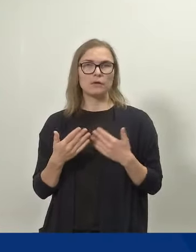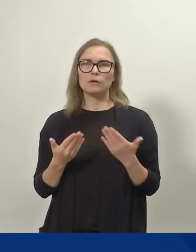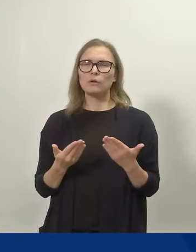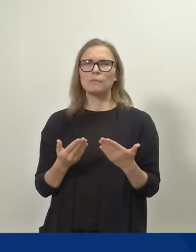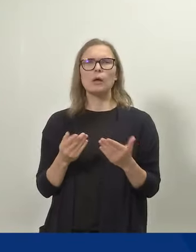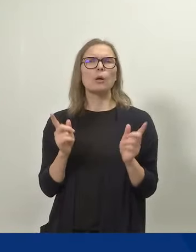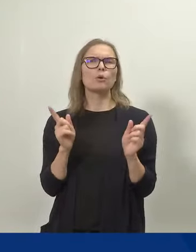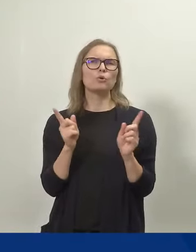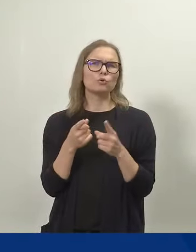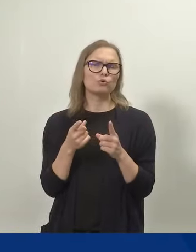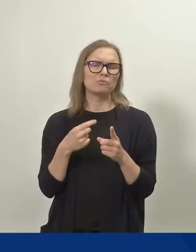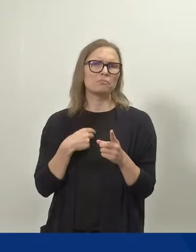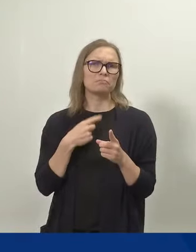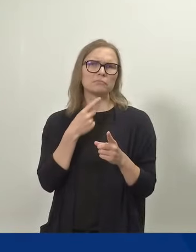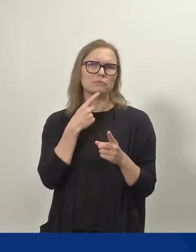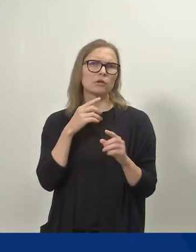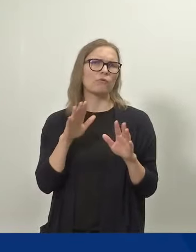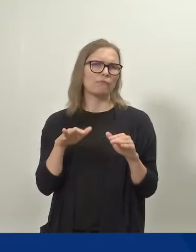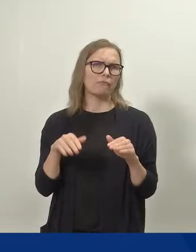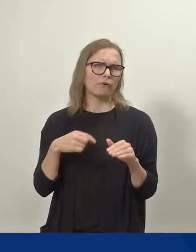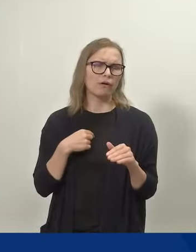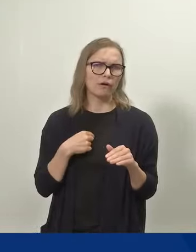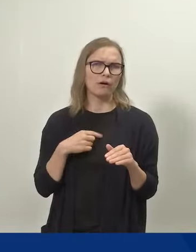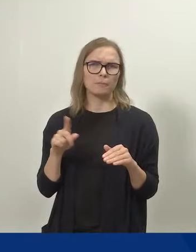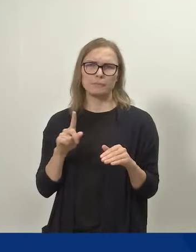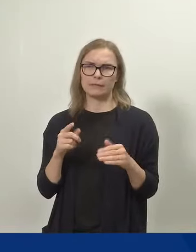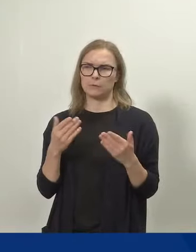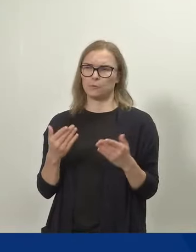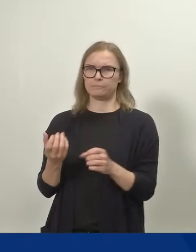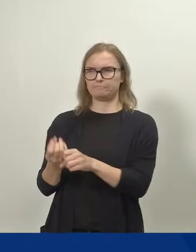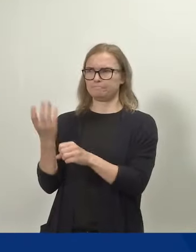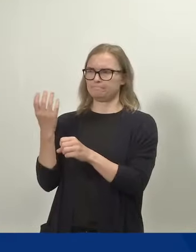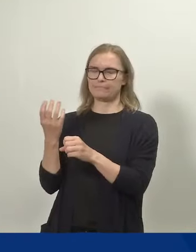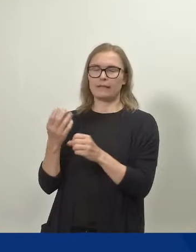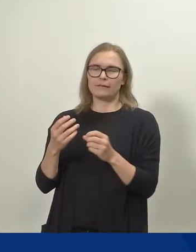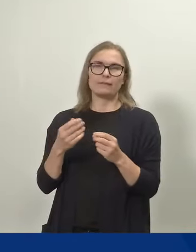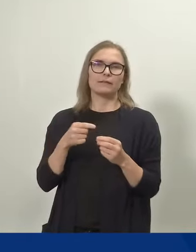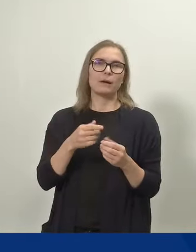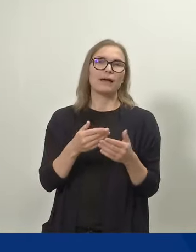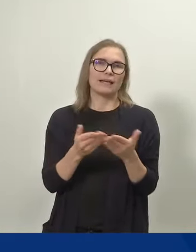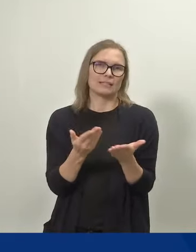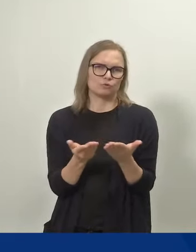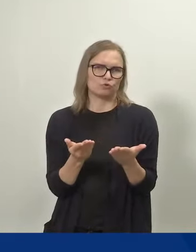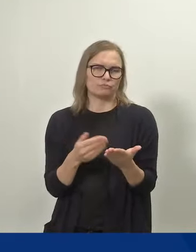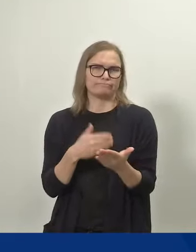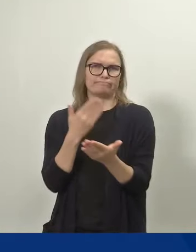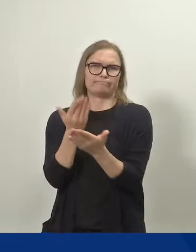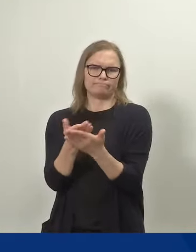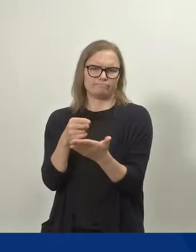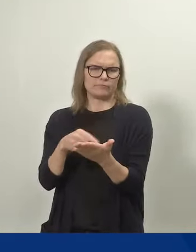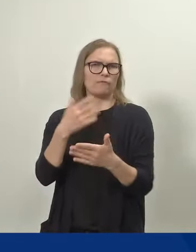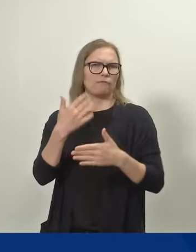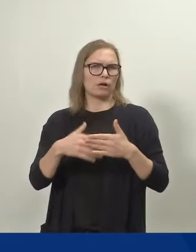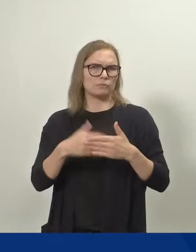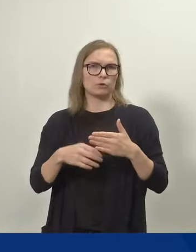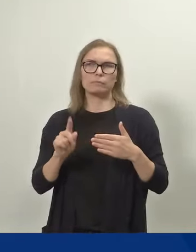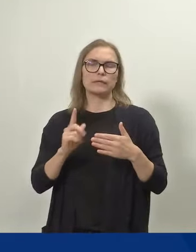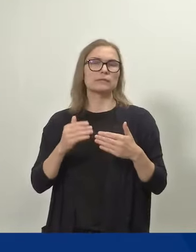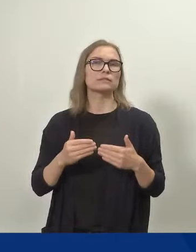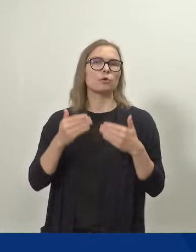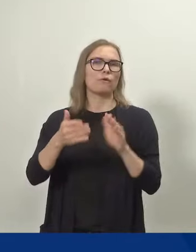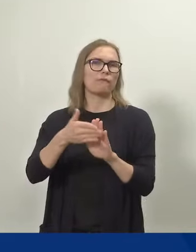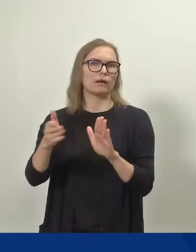muutamalla sanalla totean vaan, että mitä tässä esityksen valmistelussa nyt seuraavaksi tapahtuu. Eli